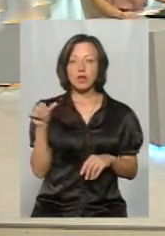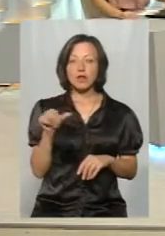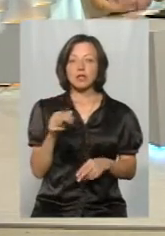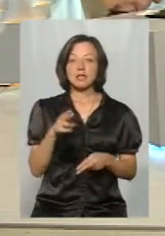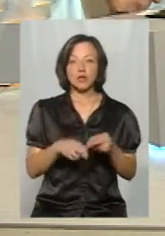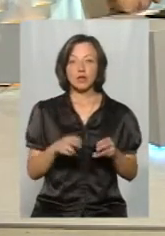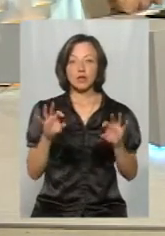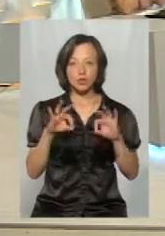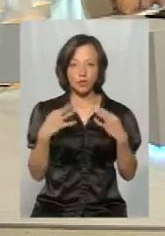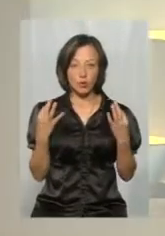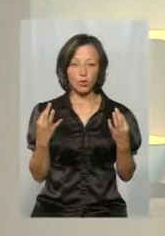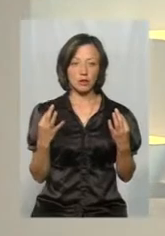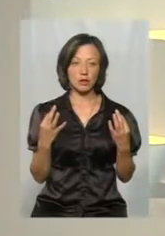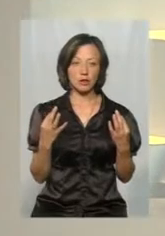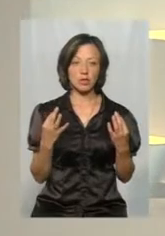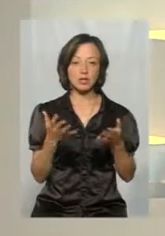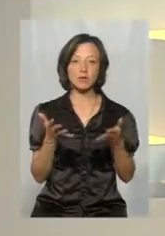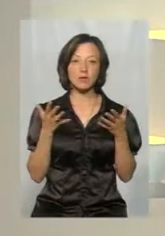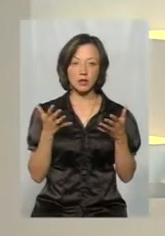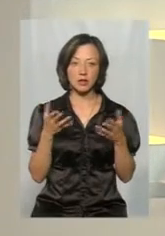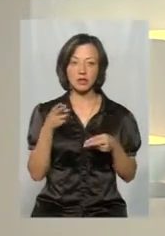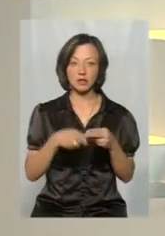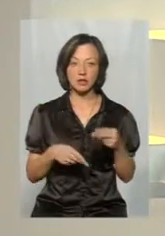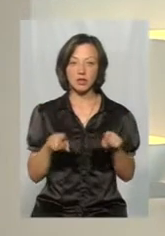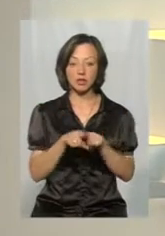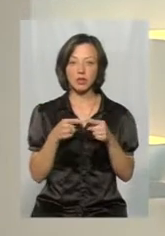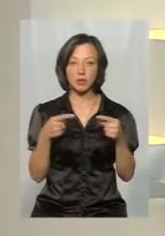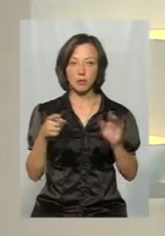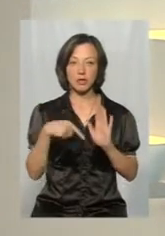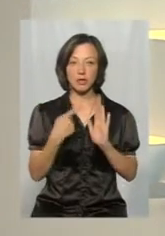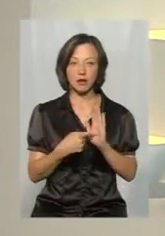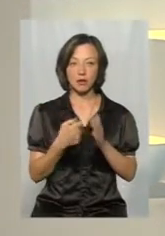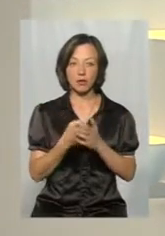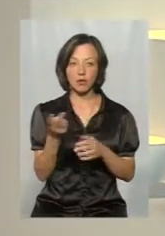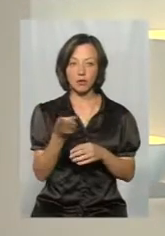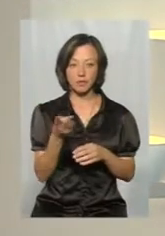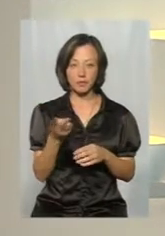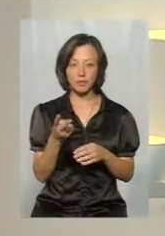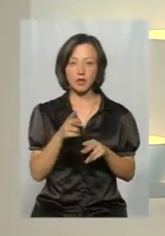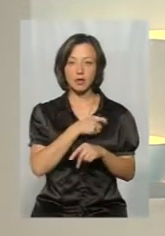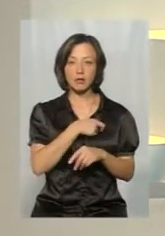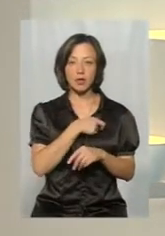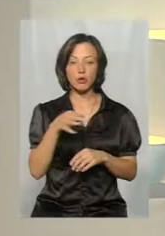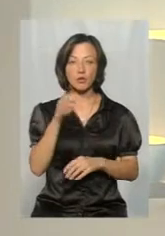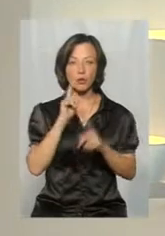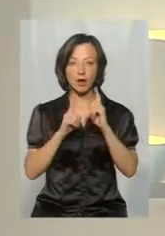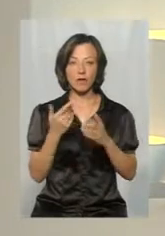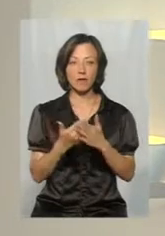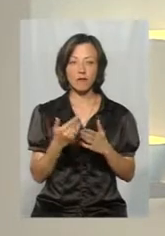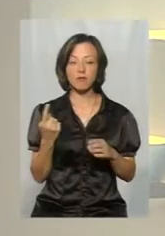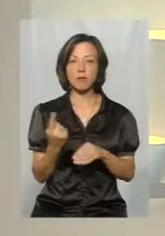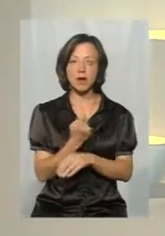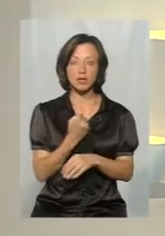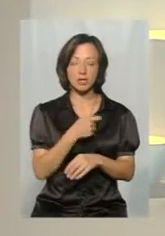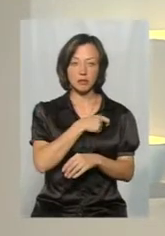завершення. Дозвольте з'ясувати на завершення отаку річ. Це питання до вас обох, як до депутатів обласної ради. От вперше,